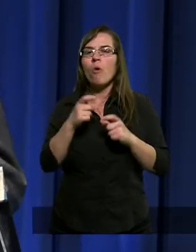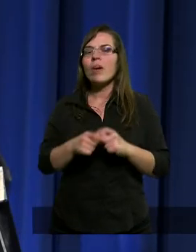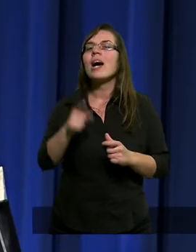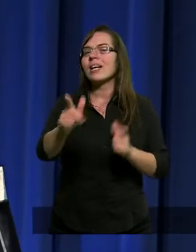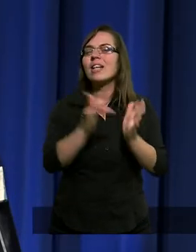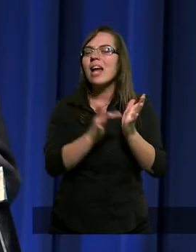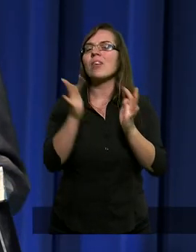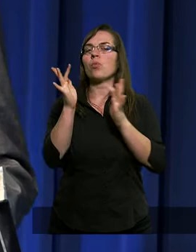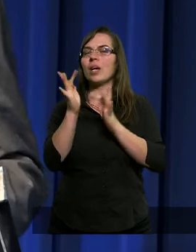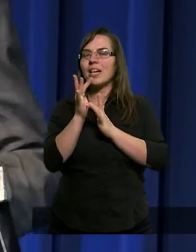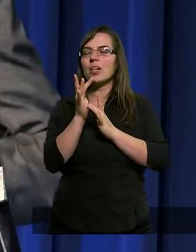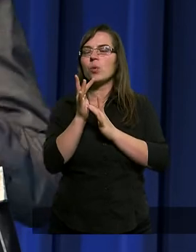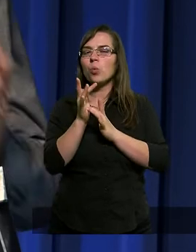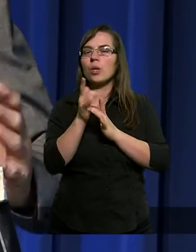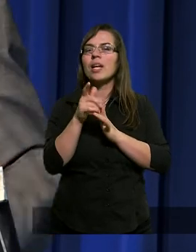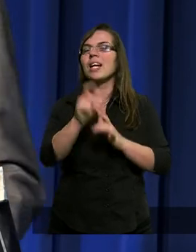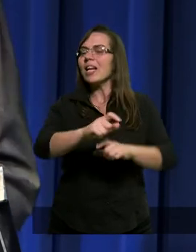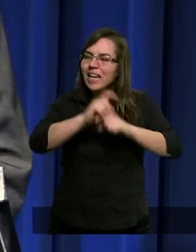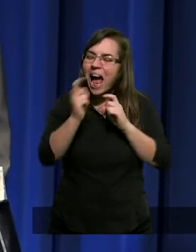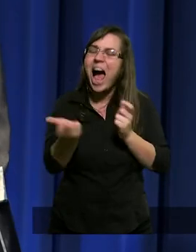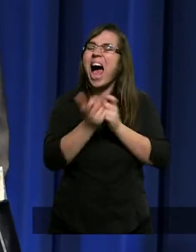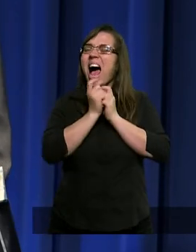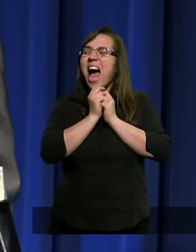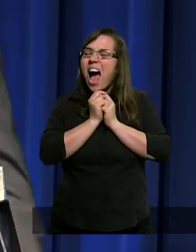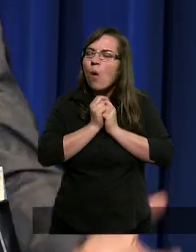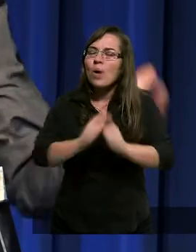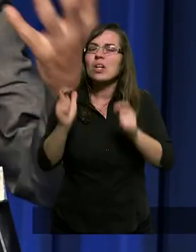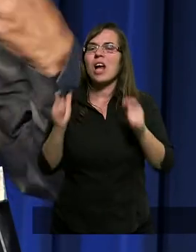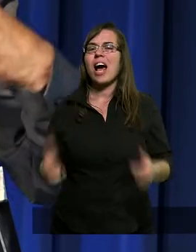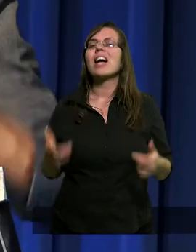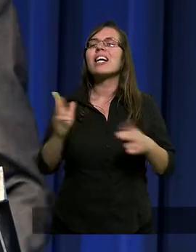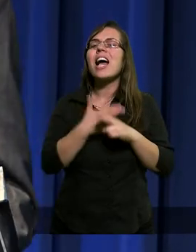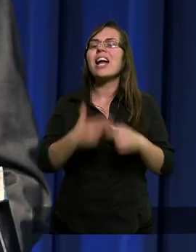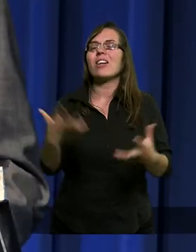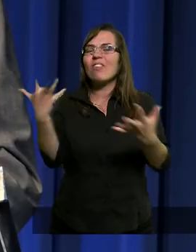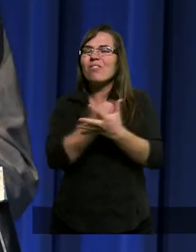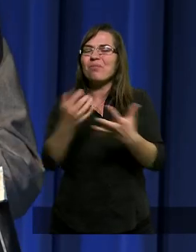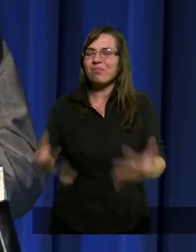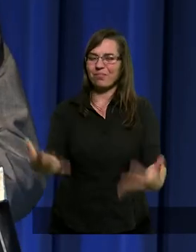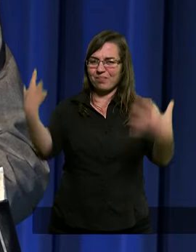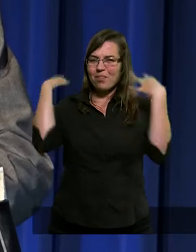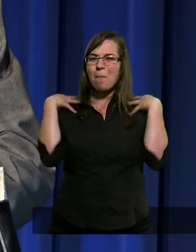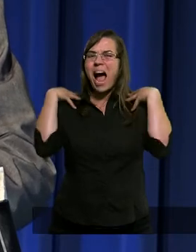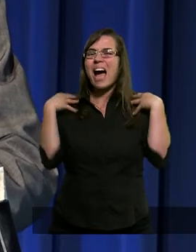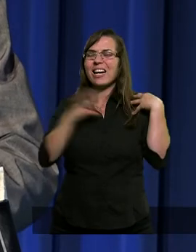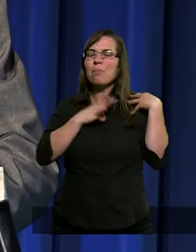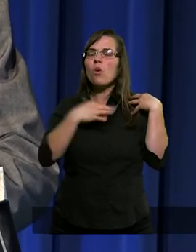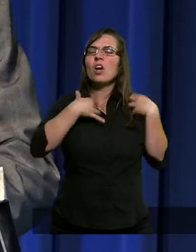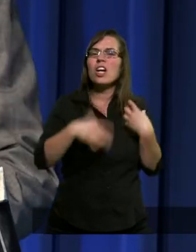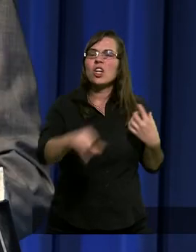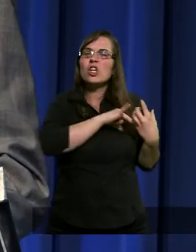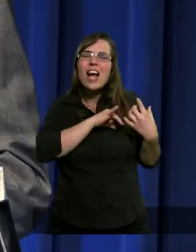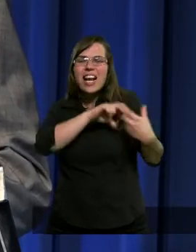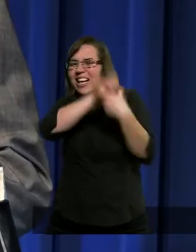że Jezus Chrystus walcząc, kiedy wziął na swoje barki grzechy całego świata,